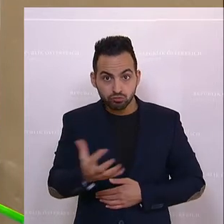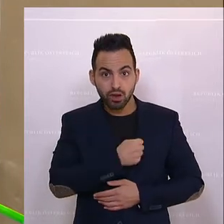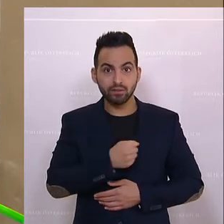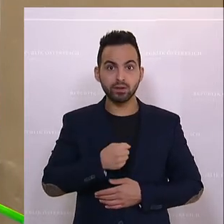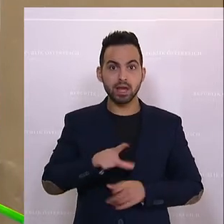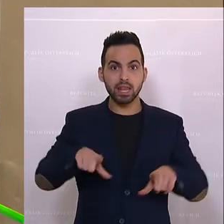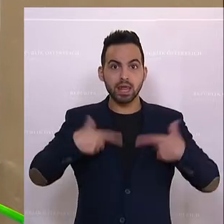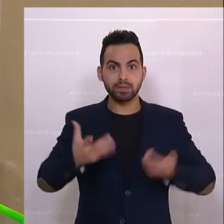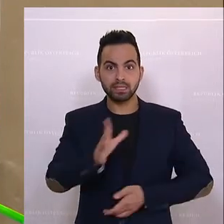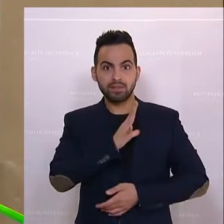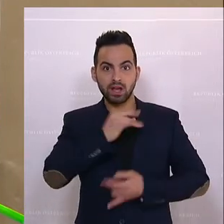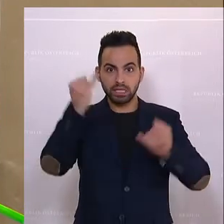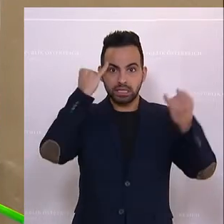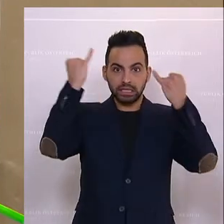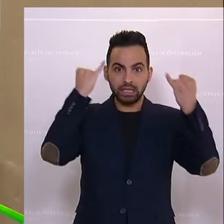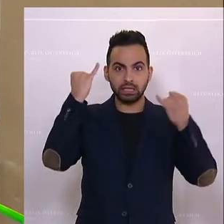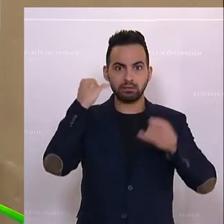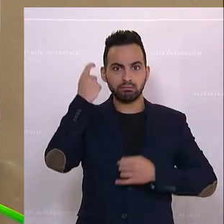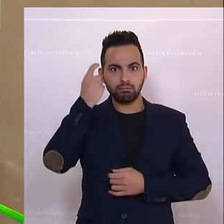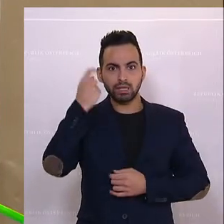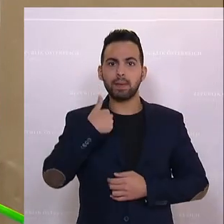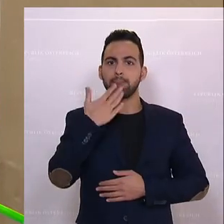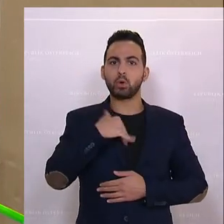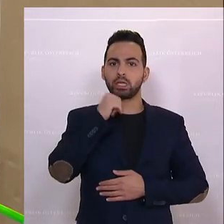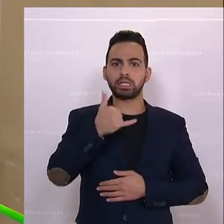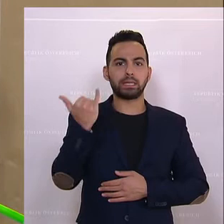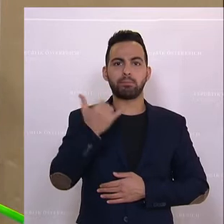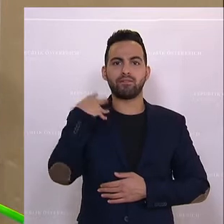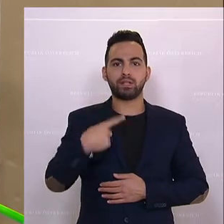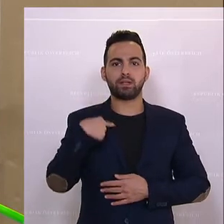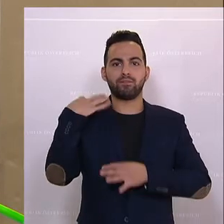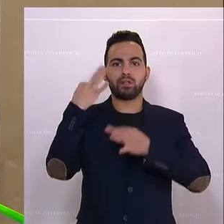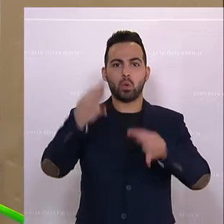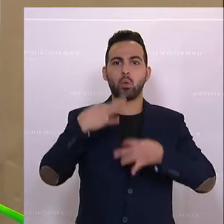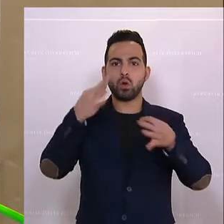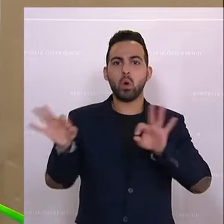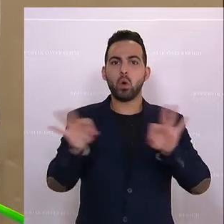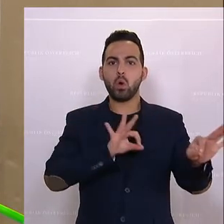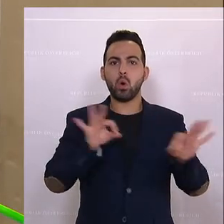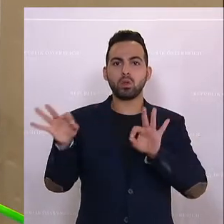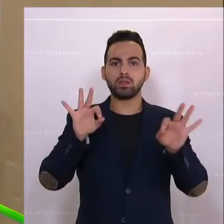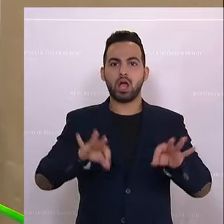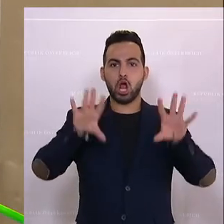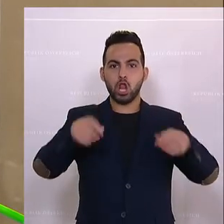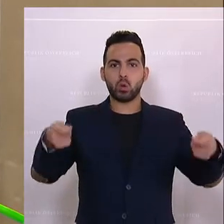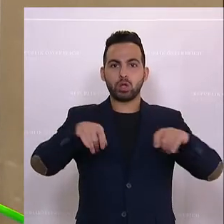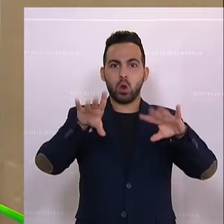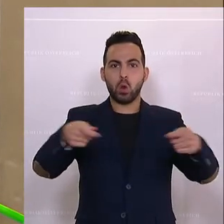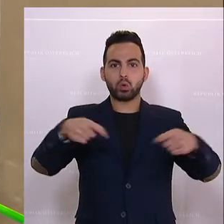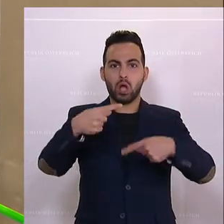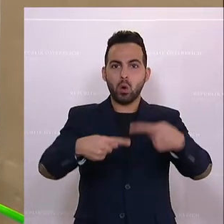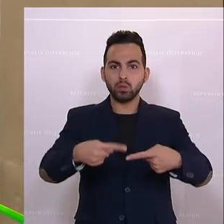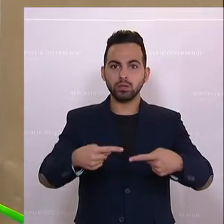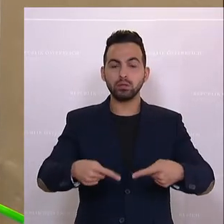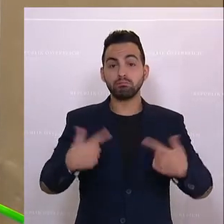Ideen? Ich will es nicht immer wieder erwähnen. Oder schaffen wir es mit andauernden Lockdowns? Nein, es ist leider so, wie es